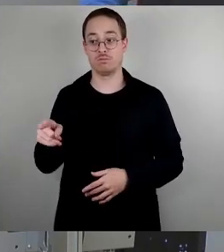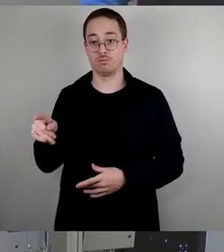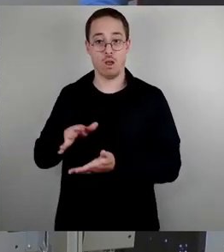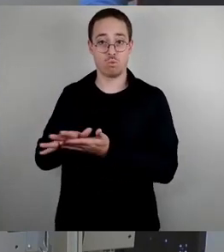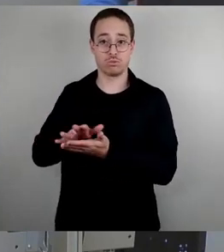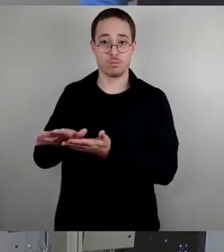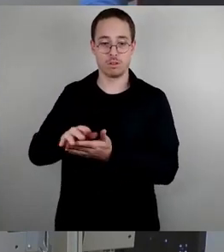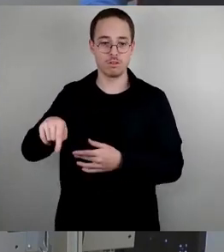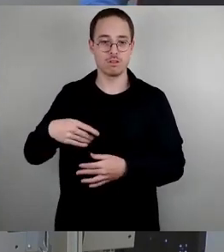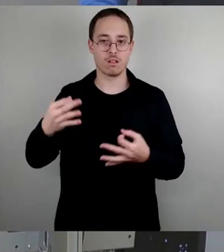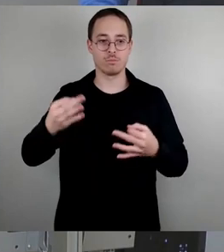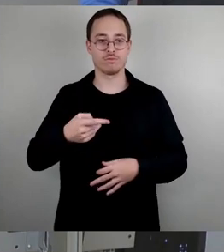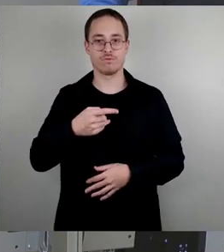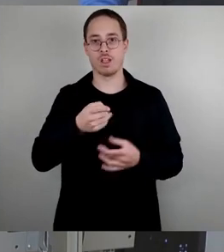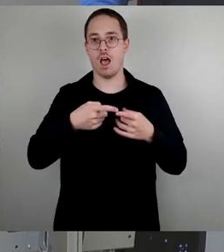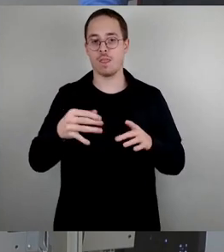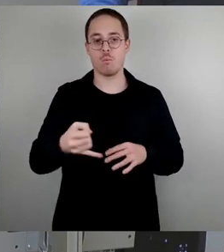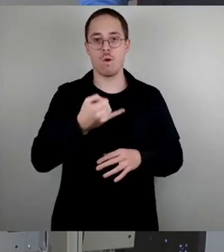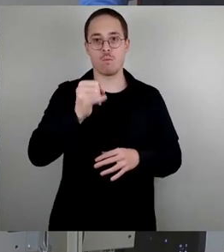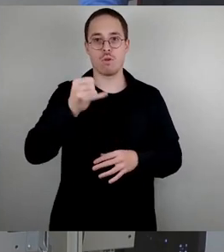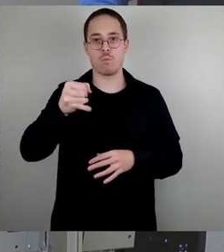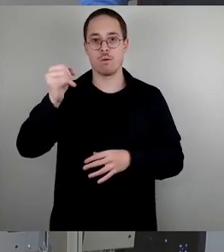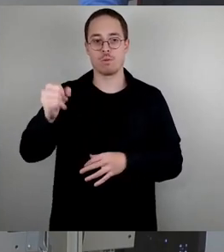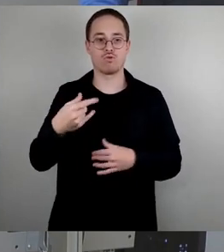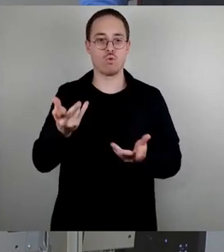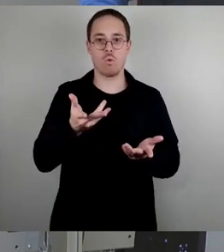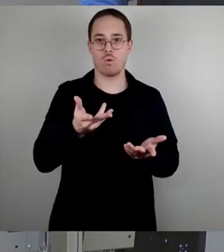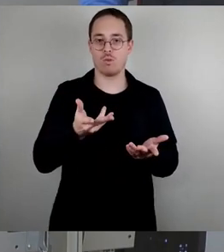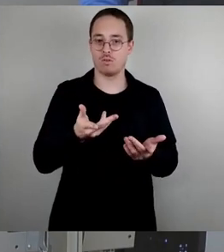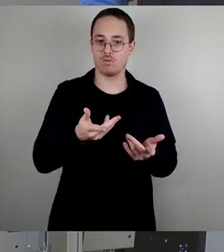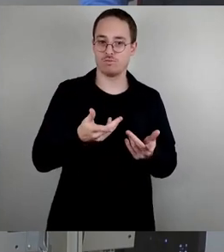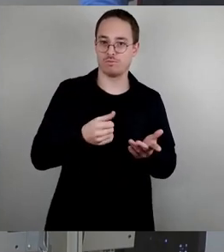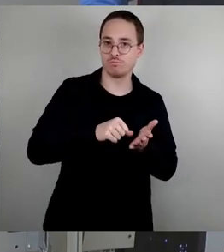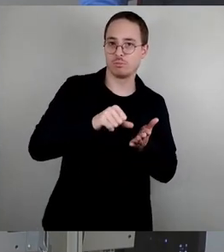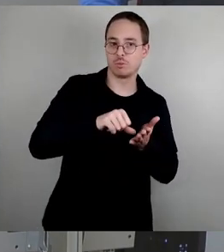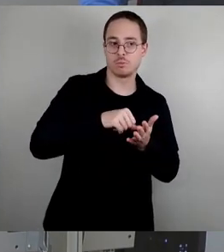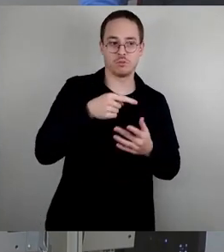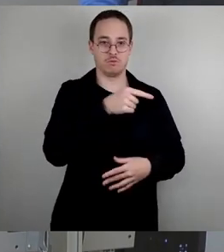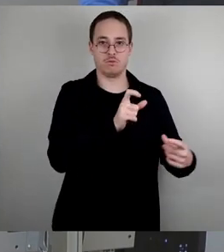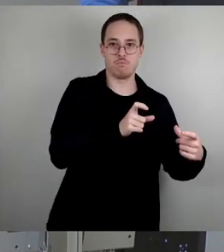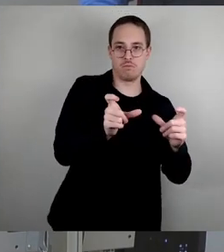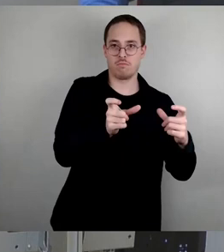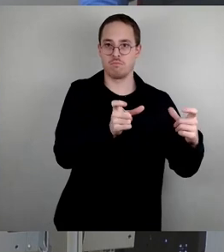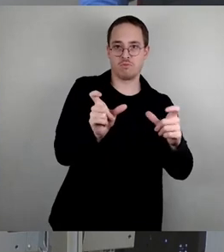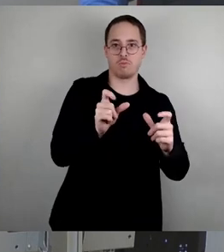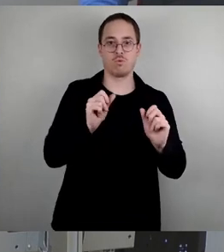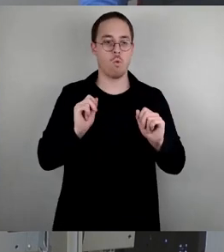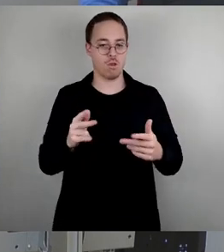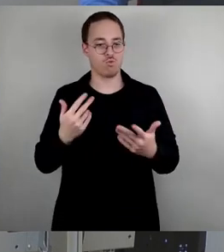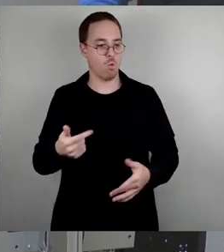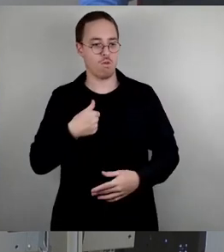Nein, liebe Verwaltung, das machen wir so nicht mit. Wir werden diese Vorlage ablehnen. Überarbeiten Sie diese,